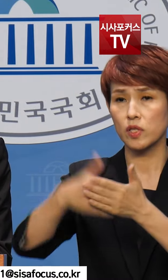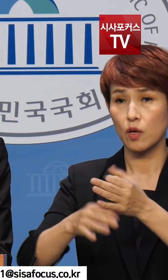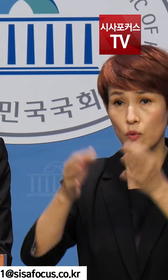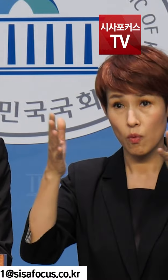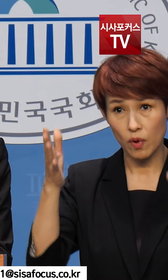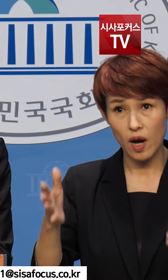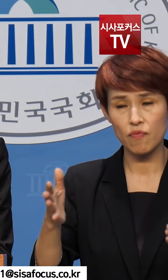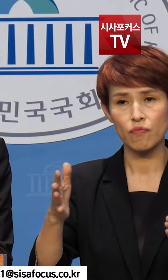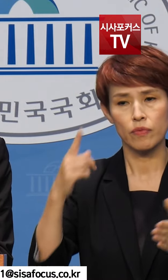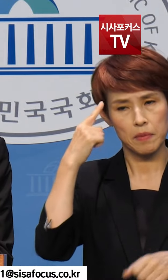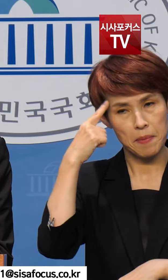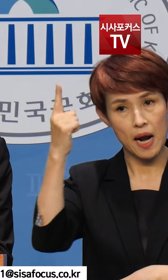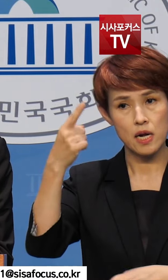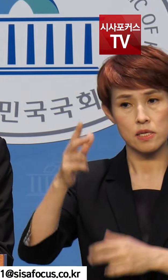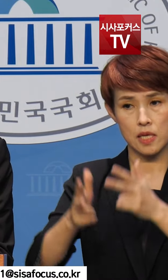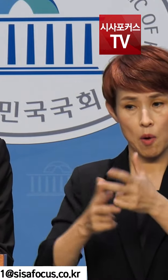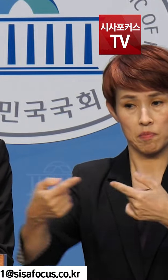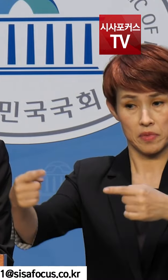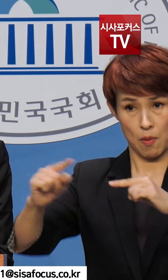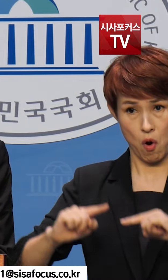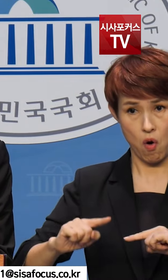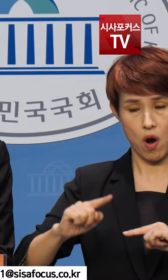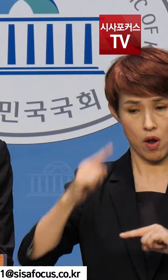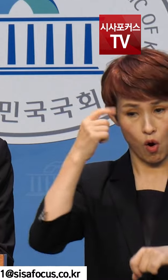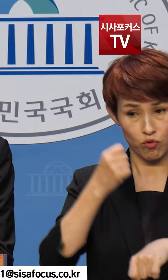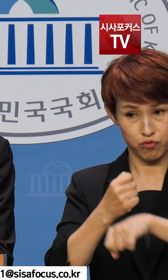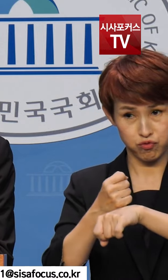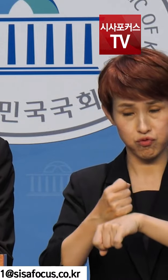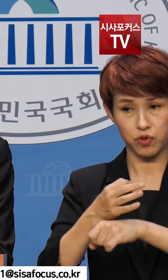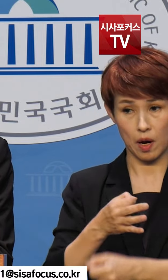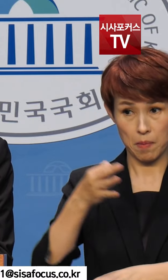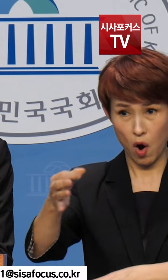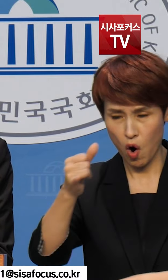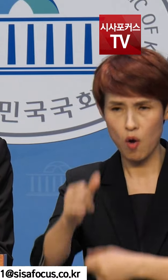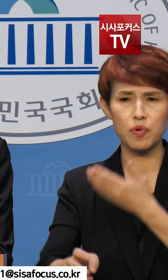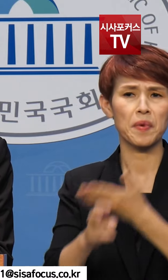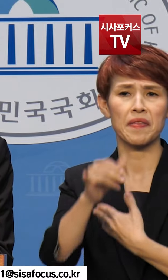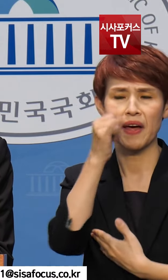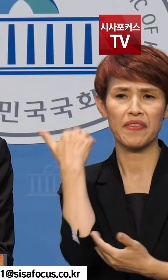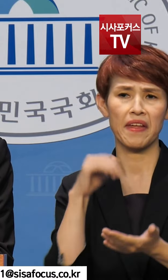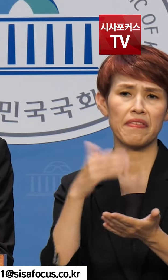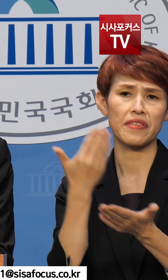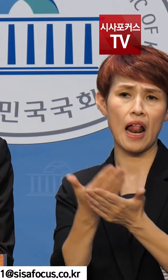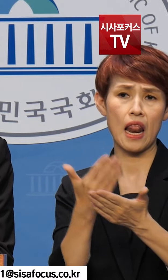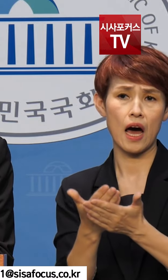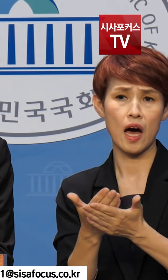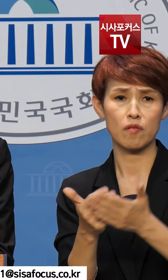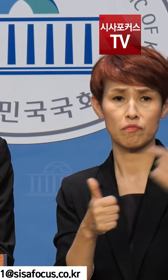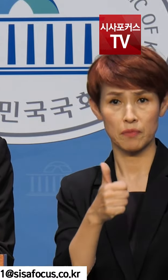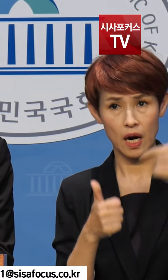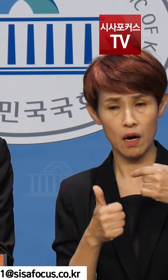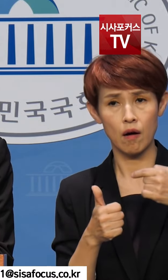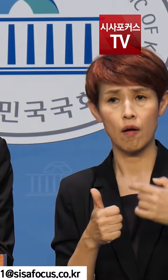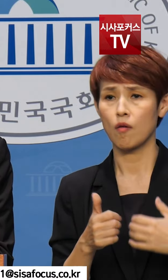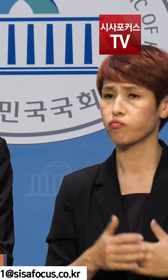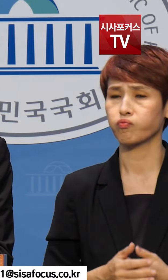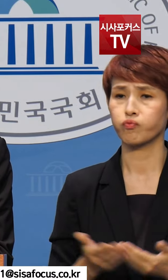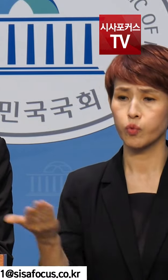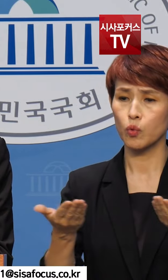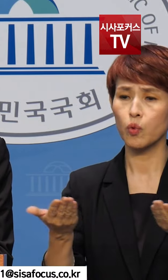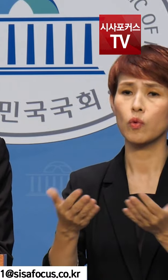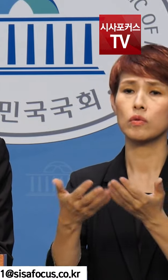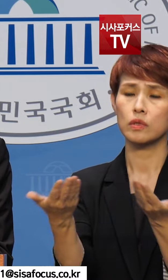개발 사업에 참여하여 연구수당을 받은 것은 위법하다고 환수 조치를 내렸습니다. 그러나 노조